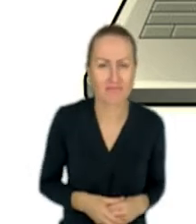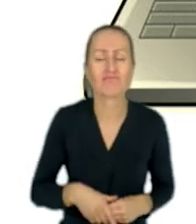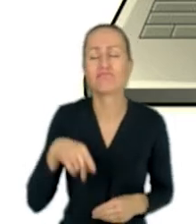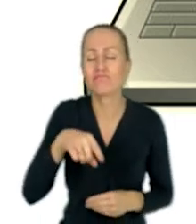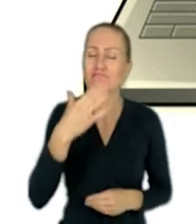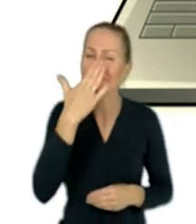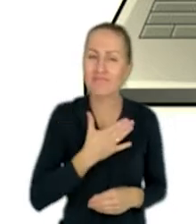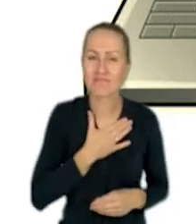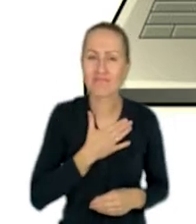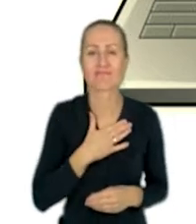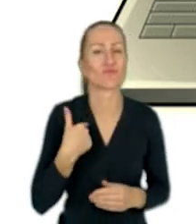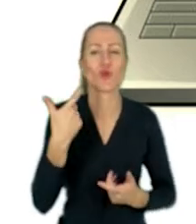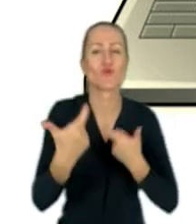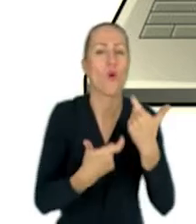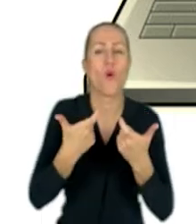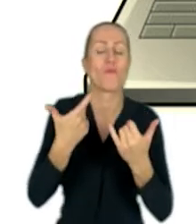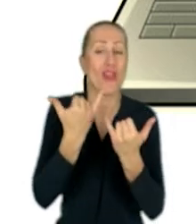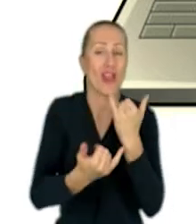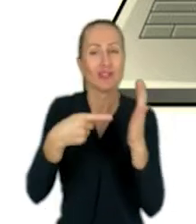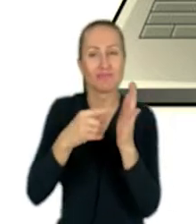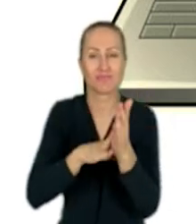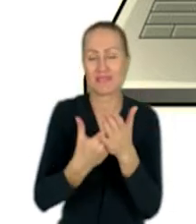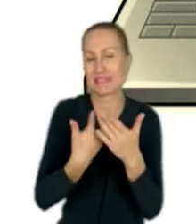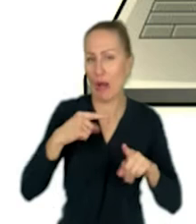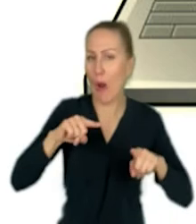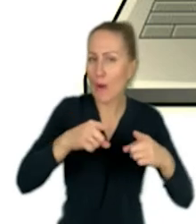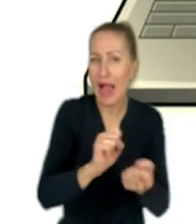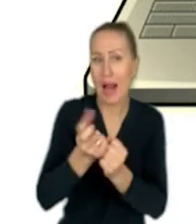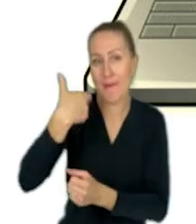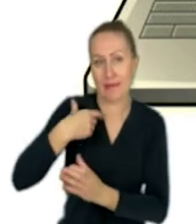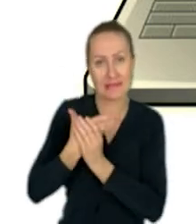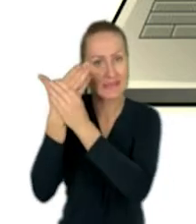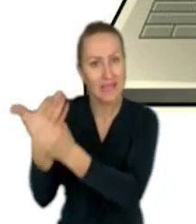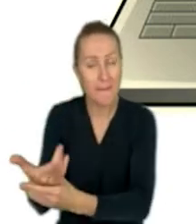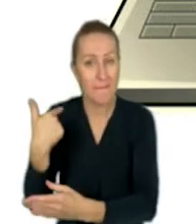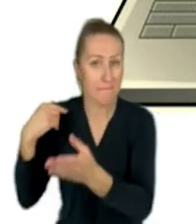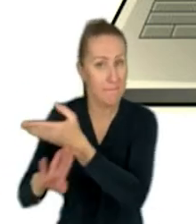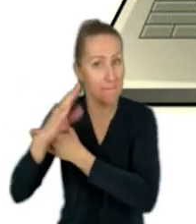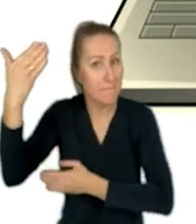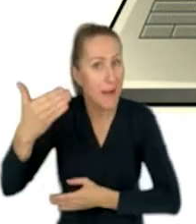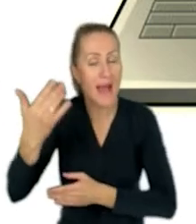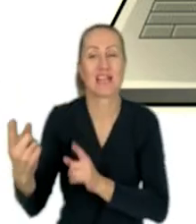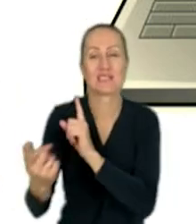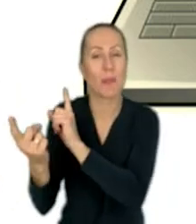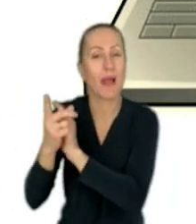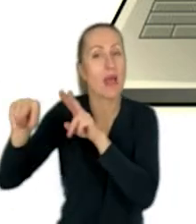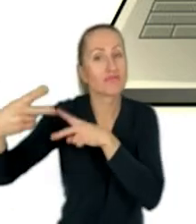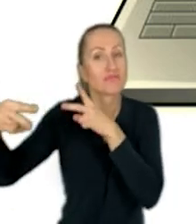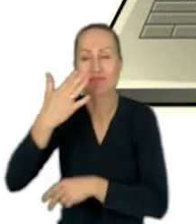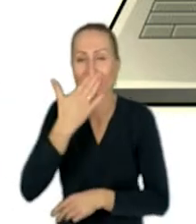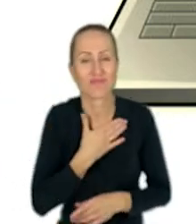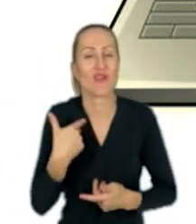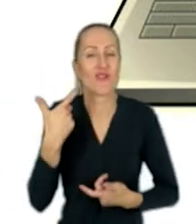organizuję, bądź jestem zapraszana jako prelegent na spotkania wirtualne, to